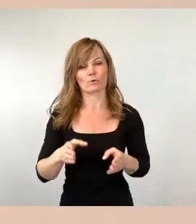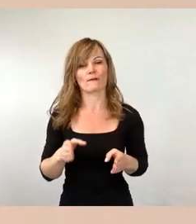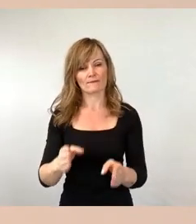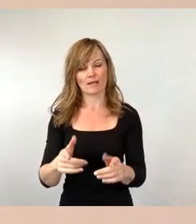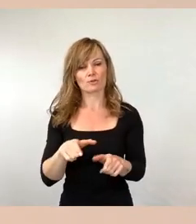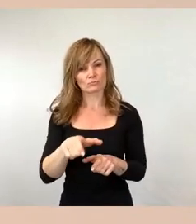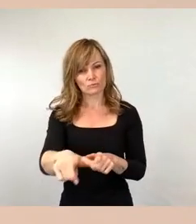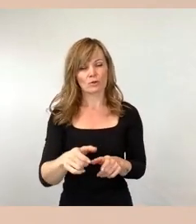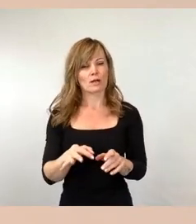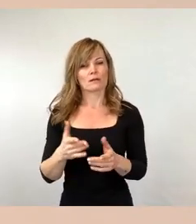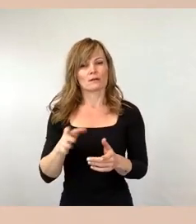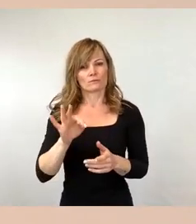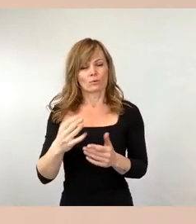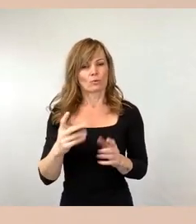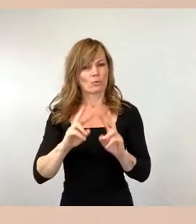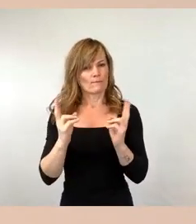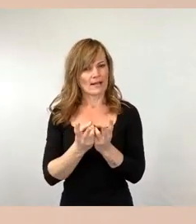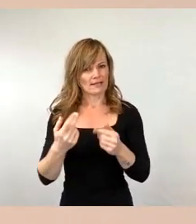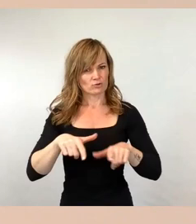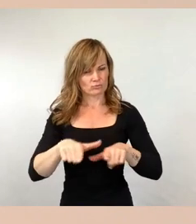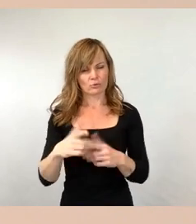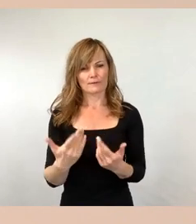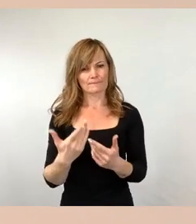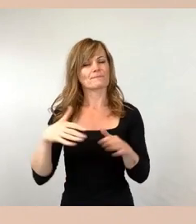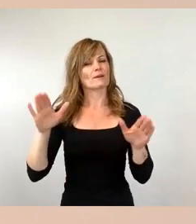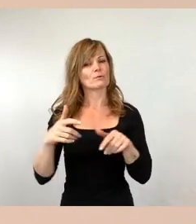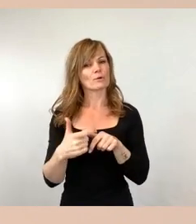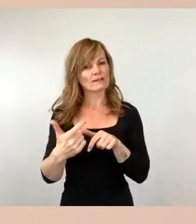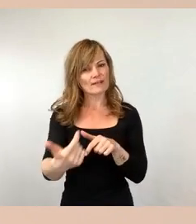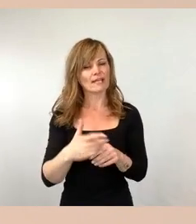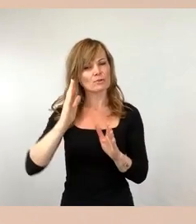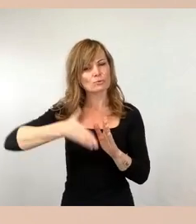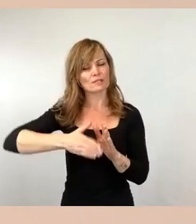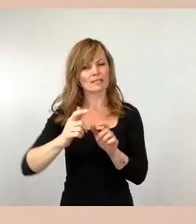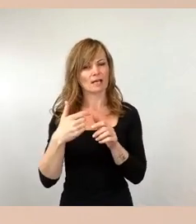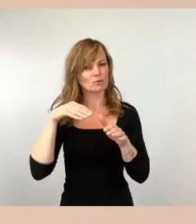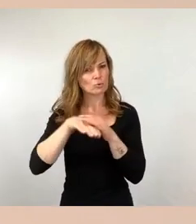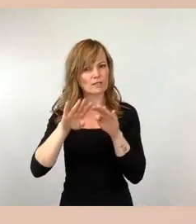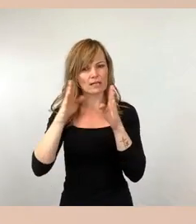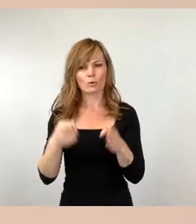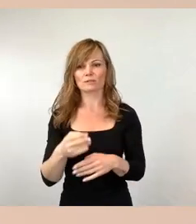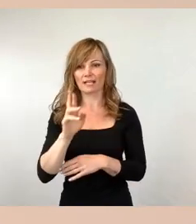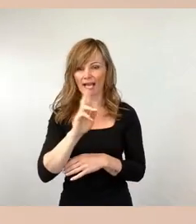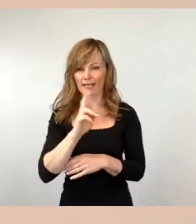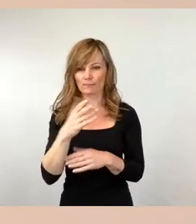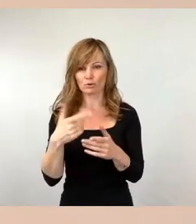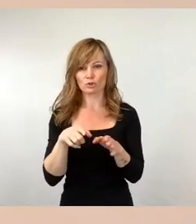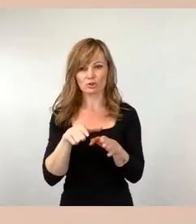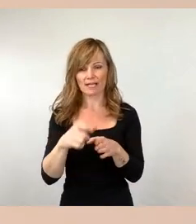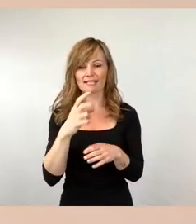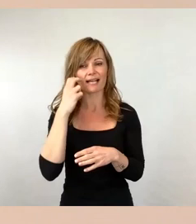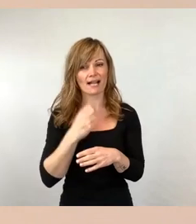befristeter Verkehrsversuch. Flügelweg zwischen südlichem Tunnel, Ausfahrt und Rheinmundstraße in Alt-Kotta. Für diesen